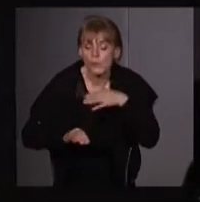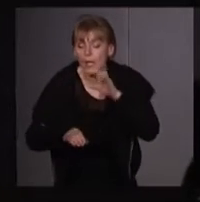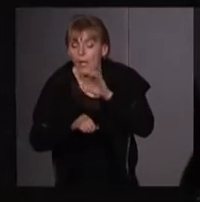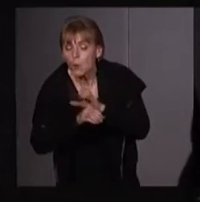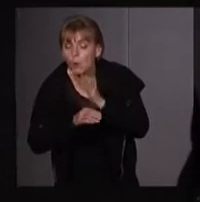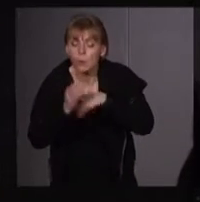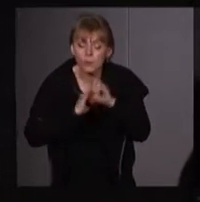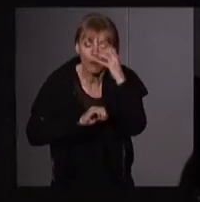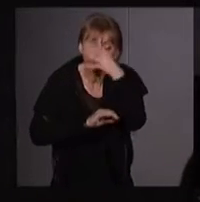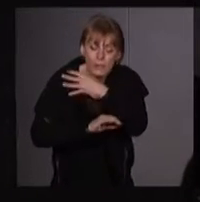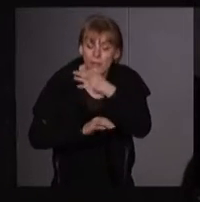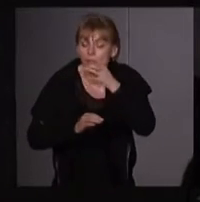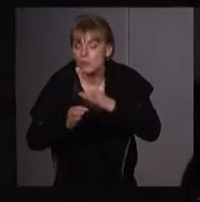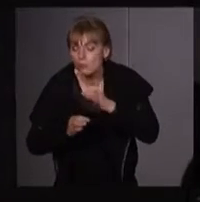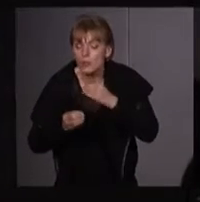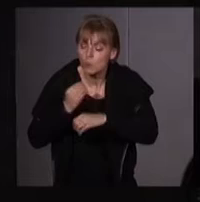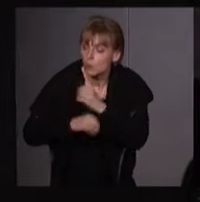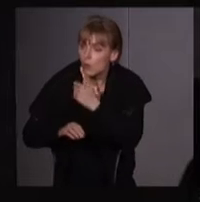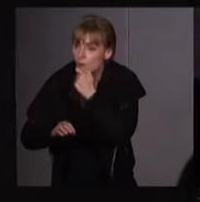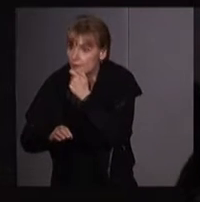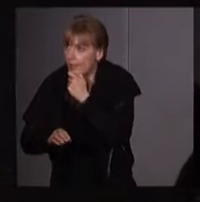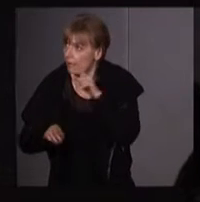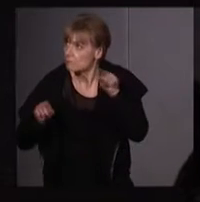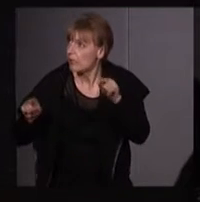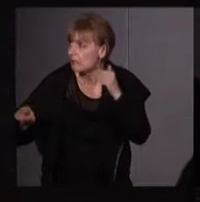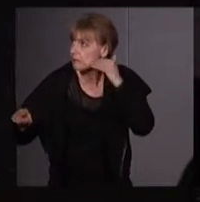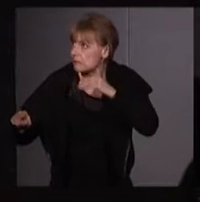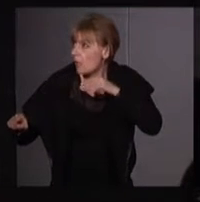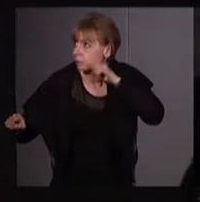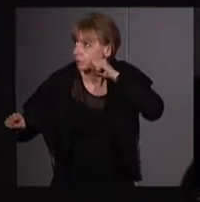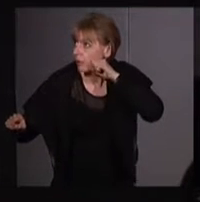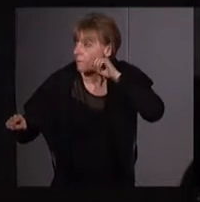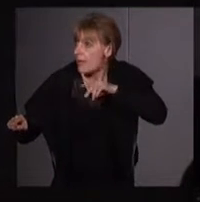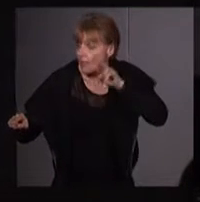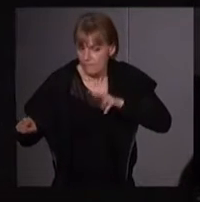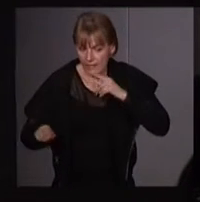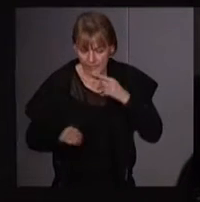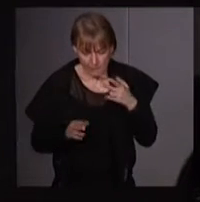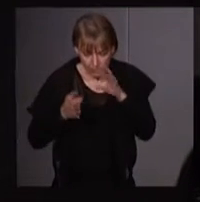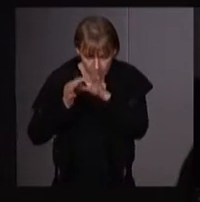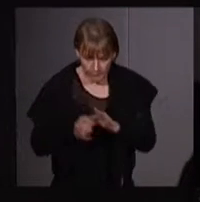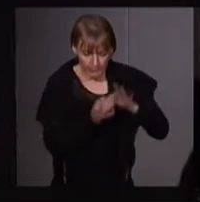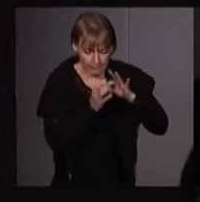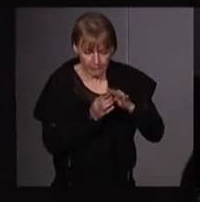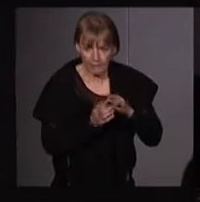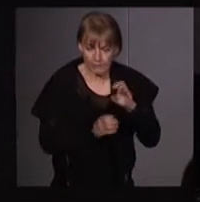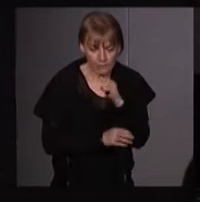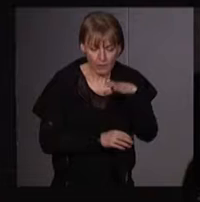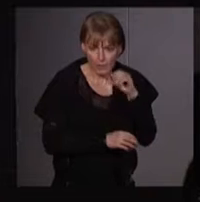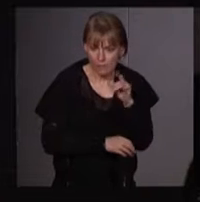aux Etats-Unis ou en Angleterre, on ne les rattache pas nécessairement à l'écoféminisme. Et